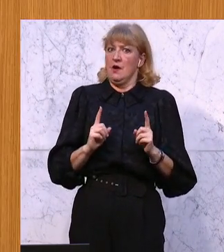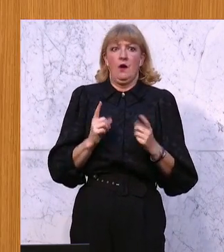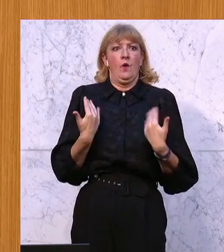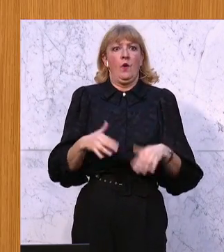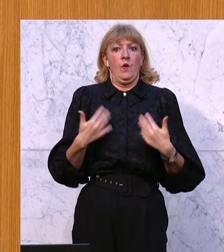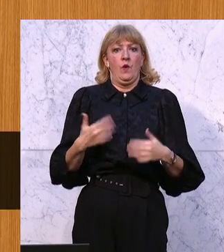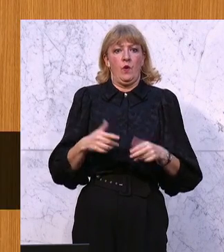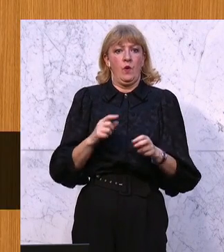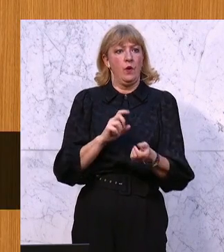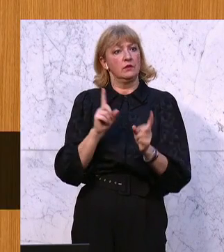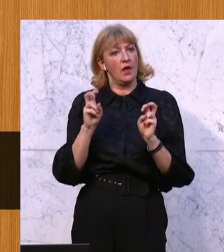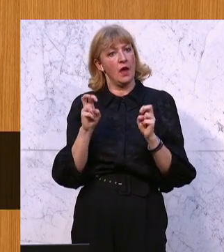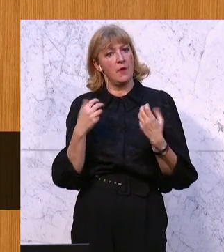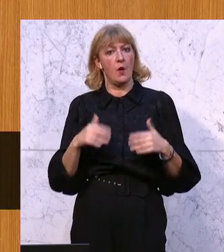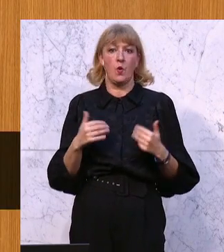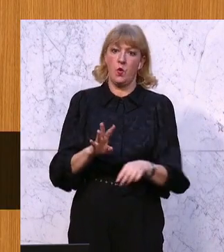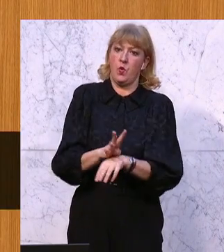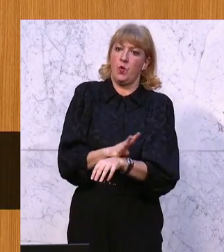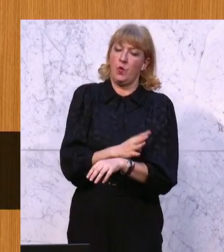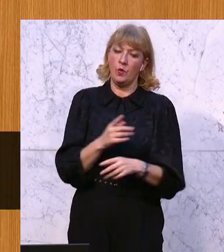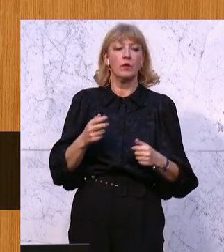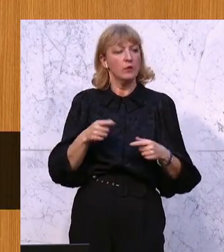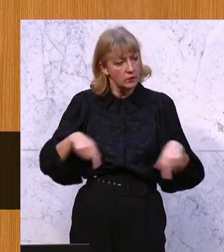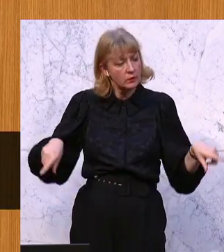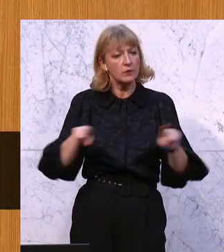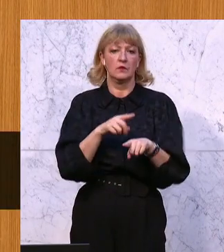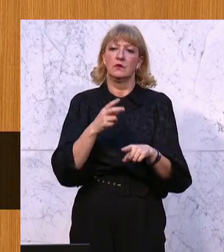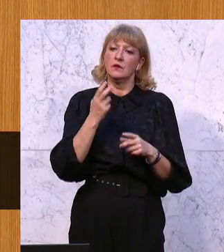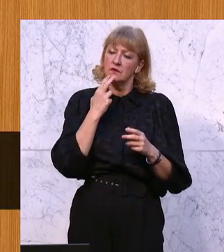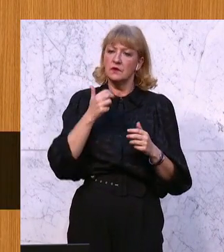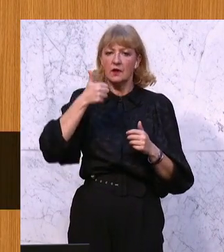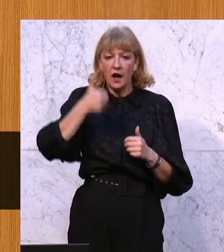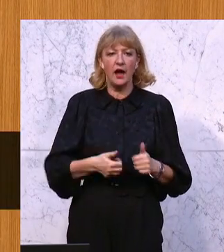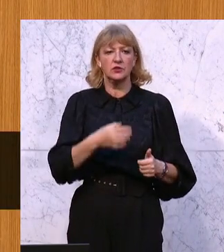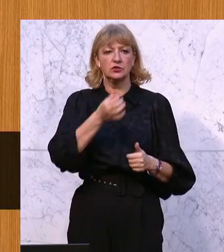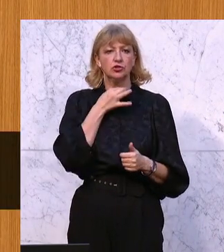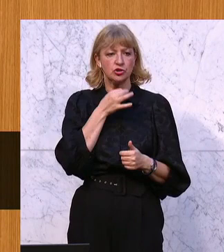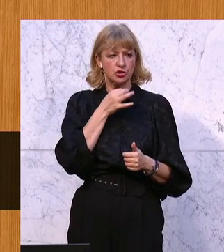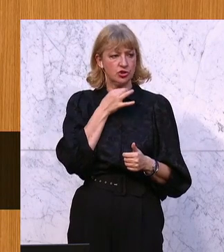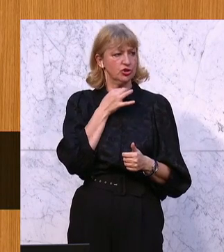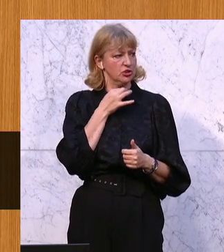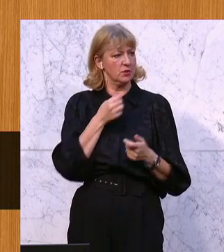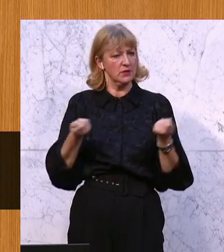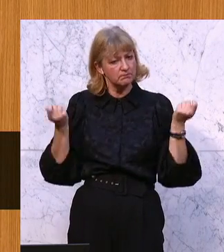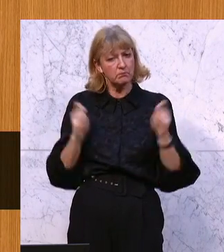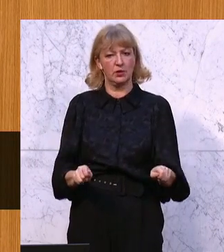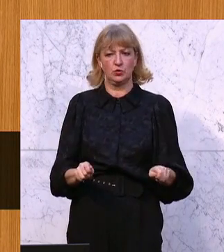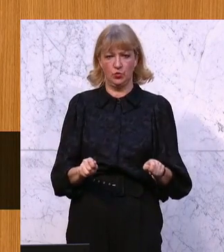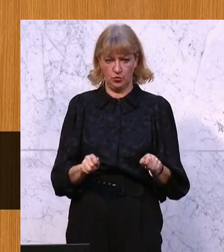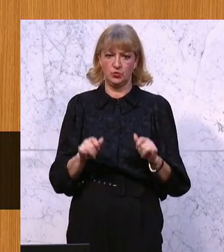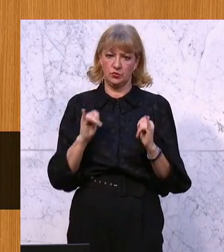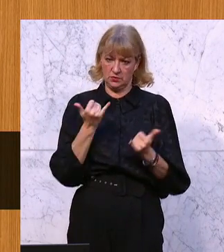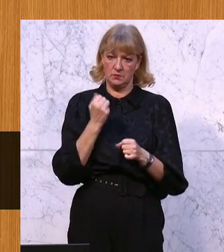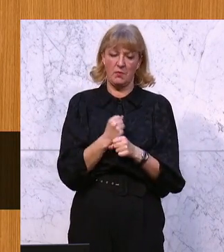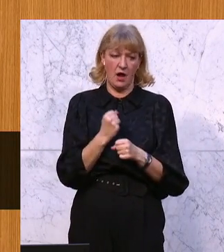einen einstimmigen Beschluss zu fassen, wenn ich das den Reden jetzt richtig entnommen habe. Ich